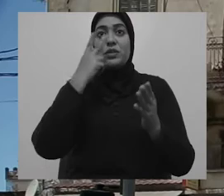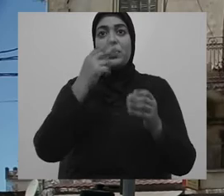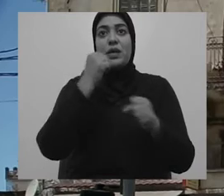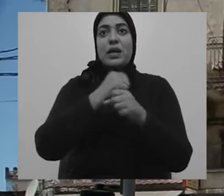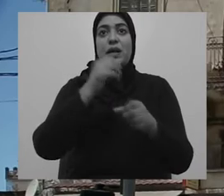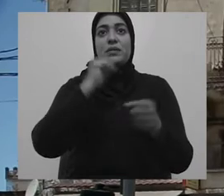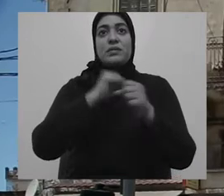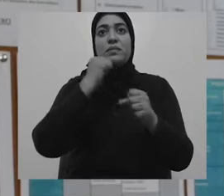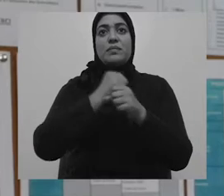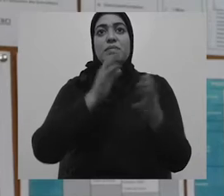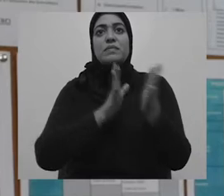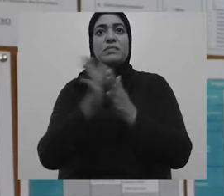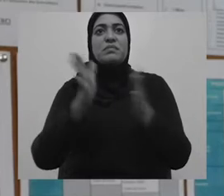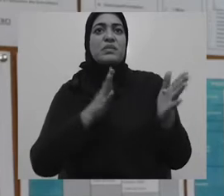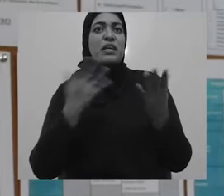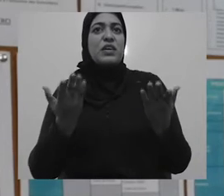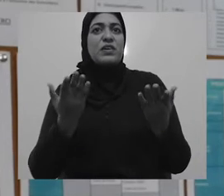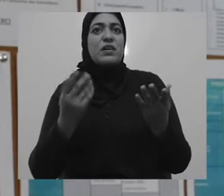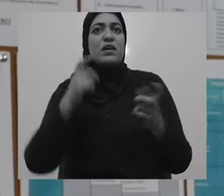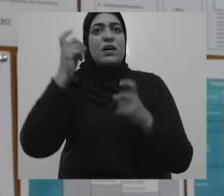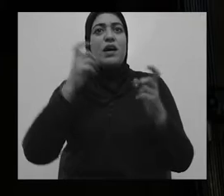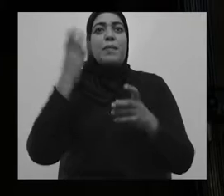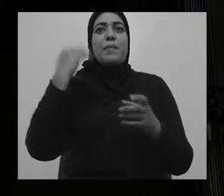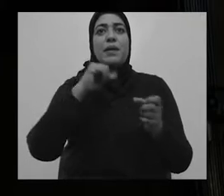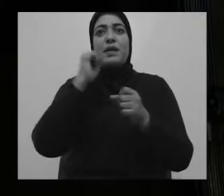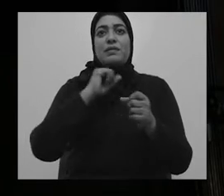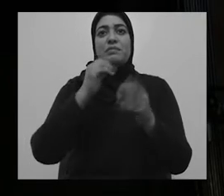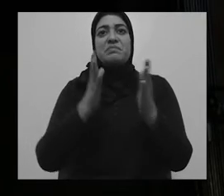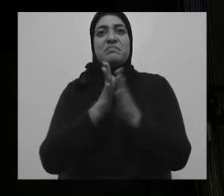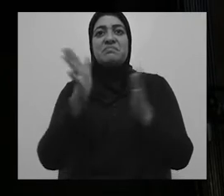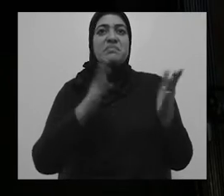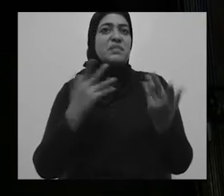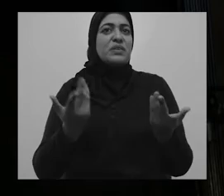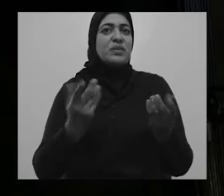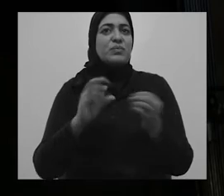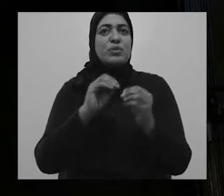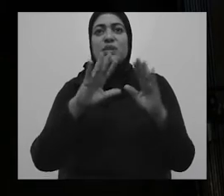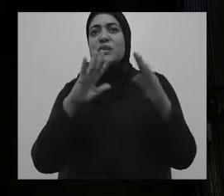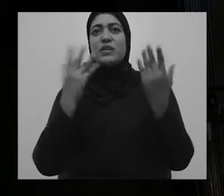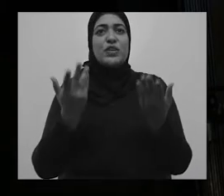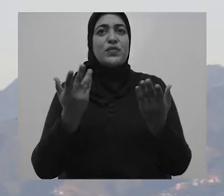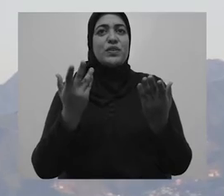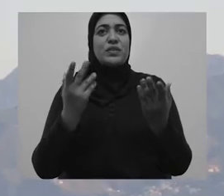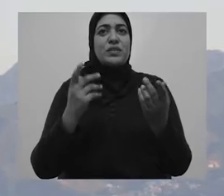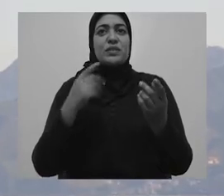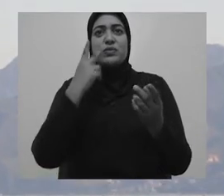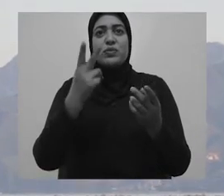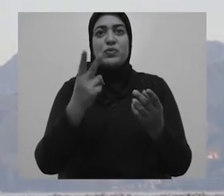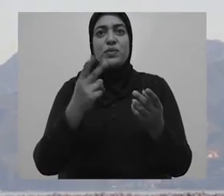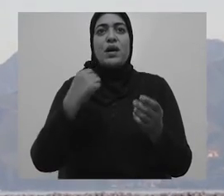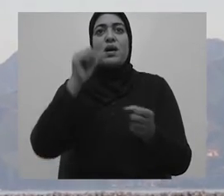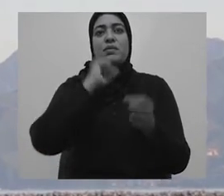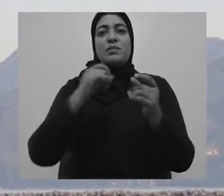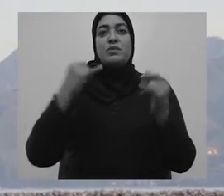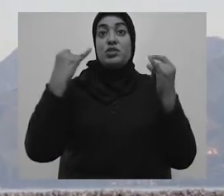Le rapport de cette recherche-là viendra pour répondre aux besoins d'amélioration de notre